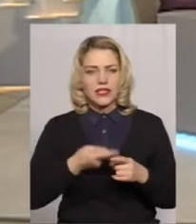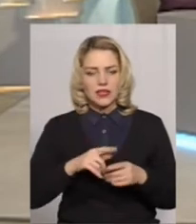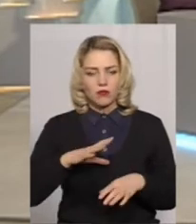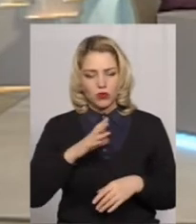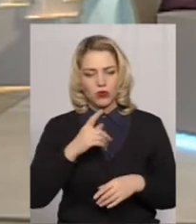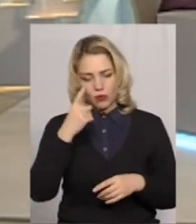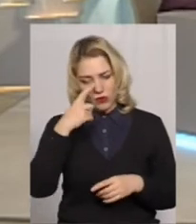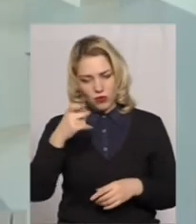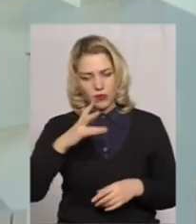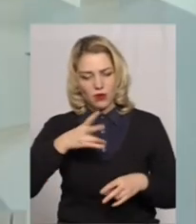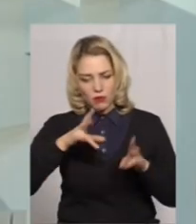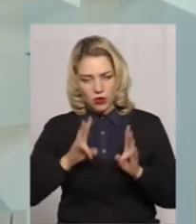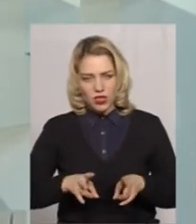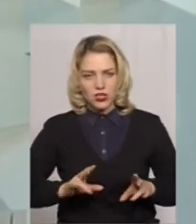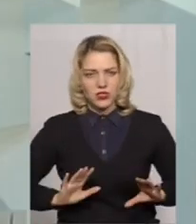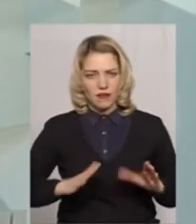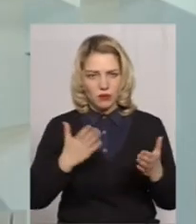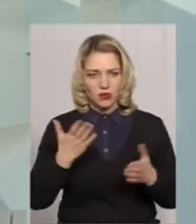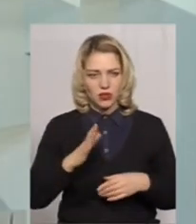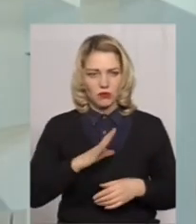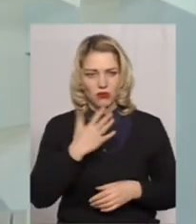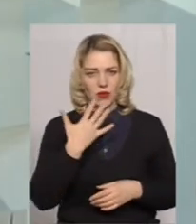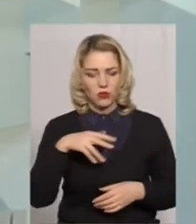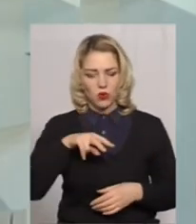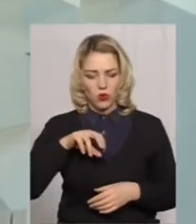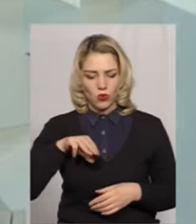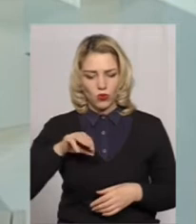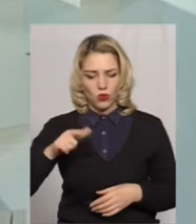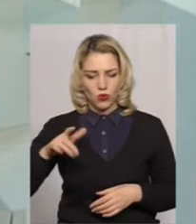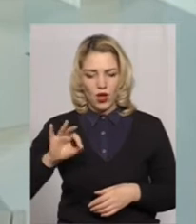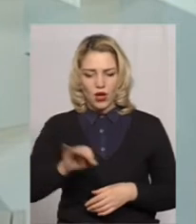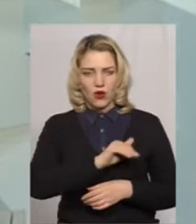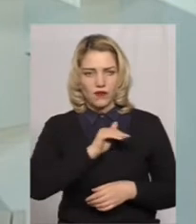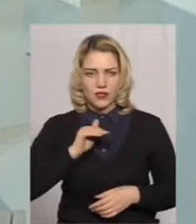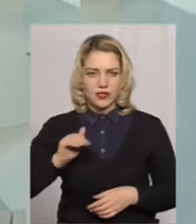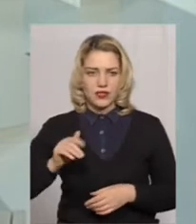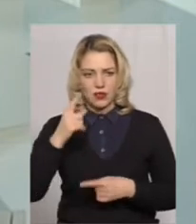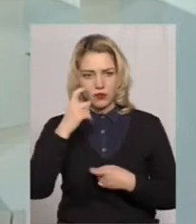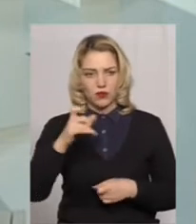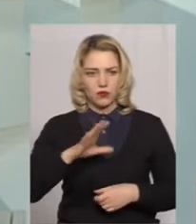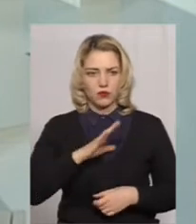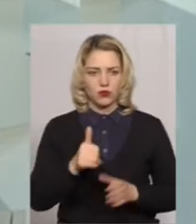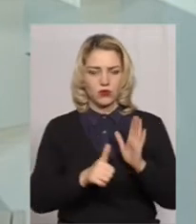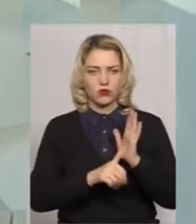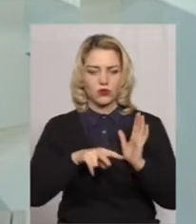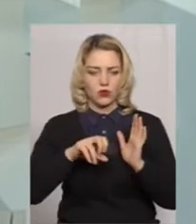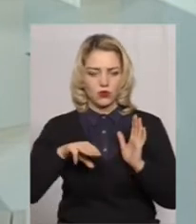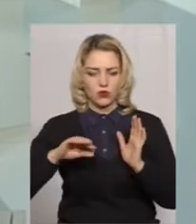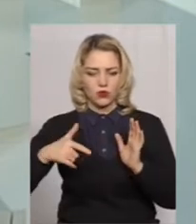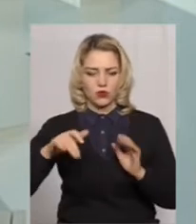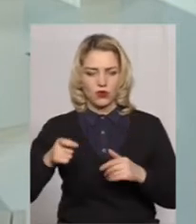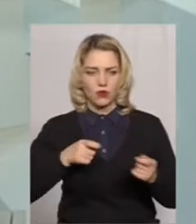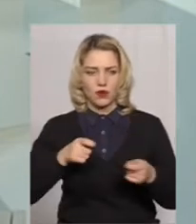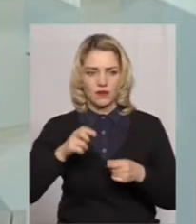повідомлення про наслідження нещасного випадку, який стався 5 лютого, офіційно повідомлення надійшло 6 лютого в управління